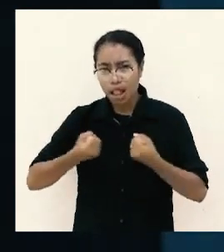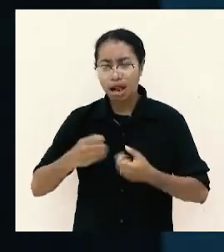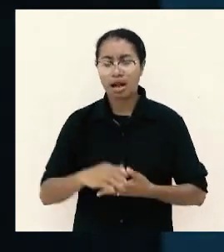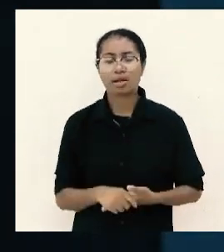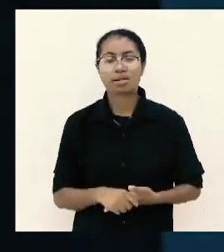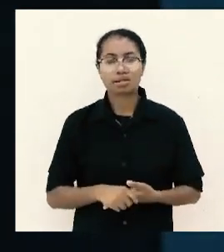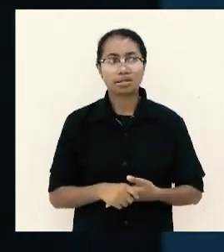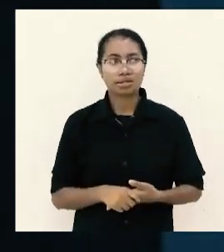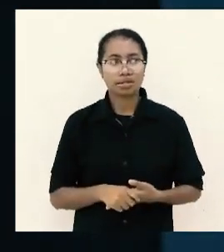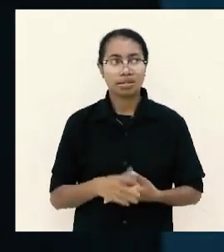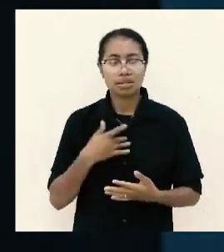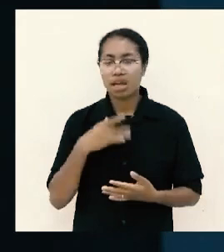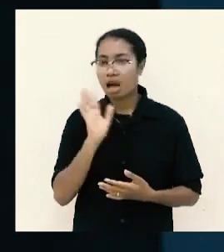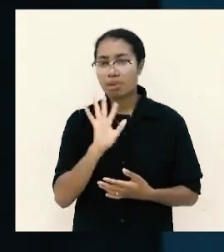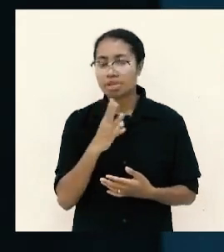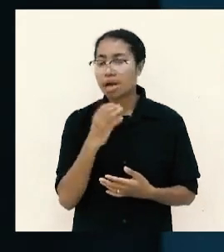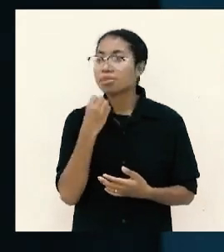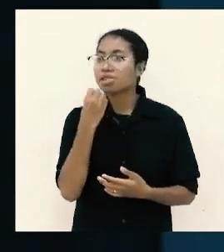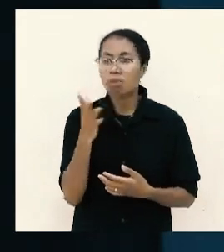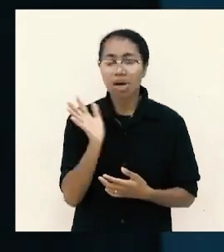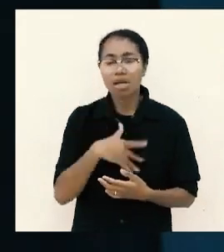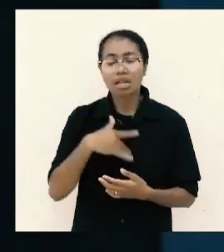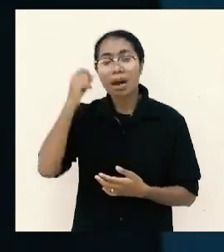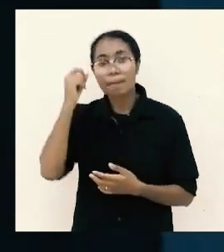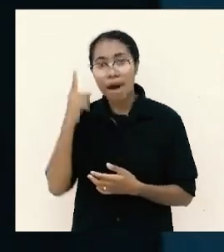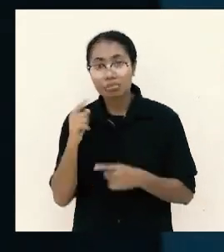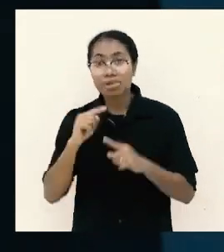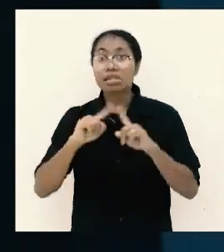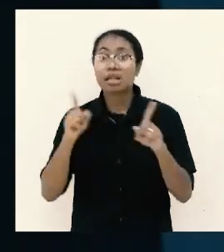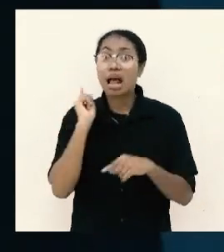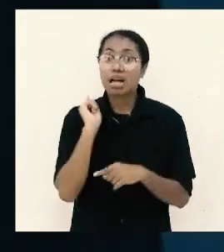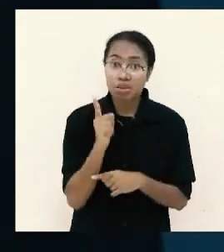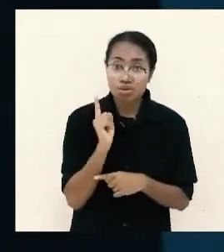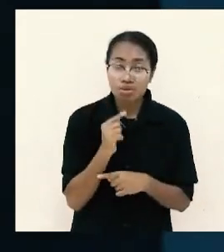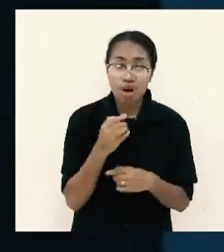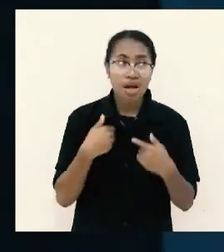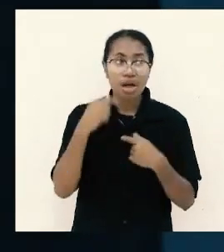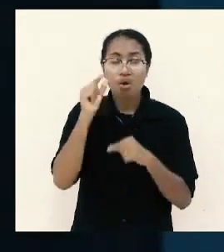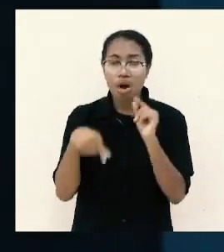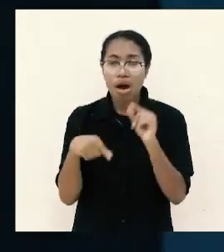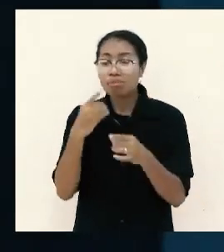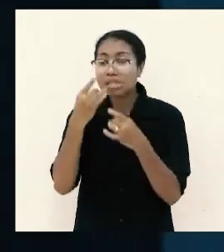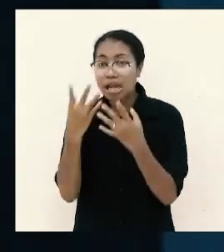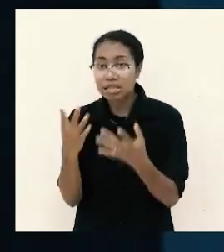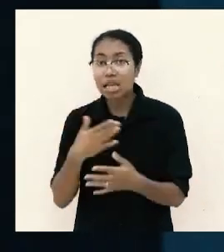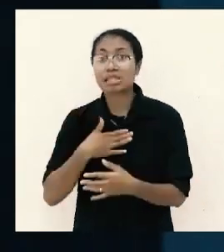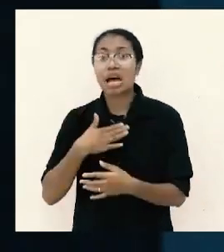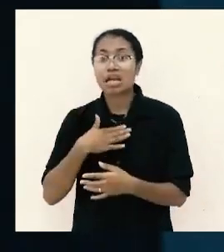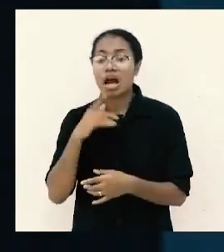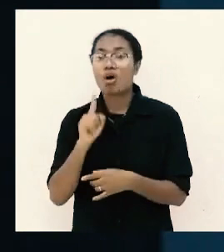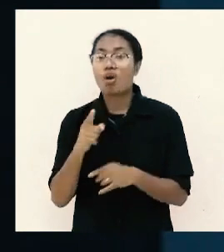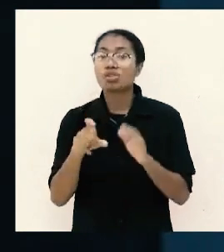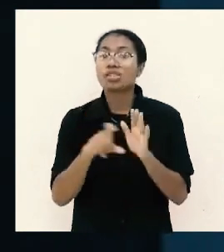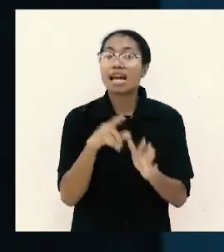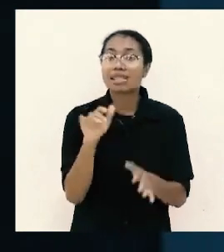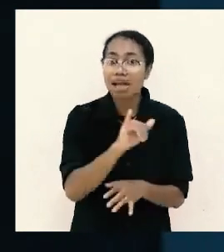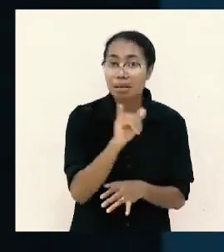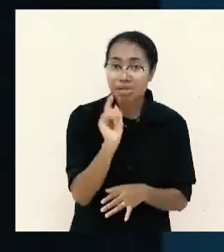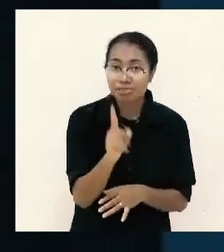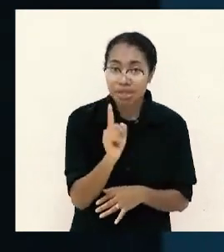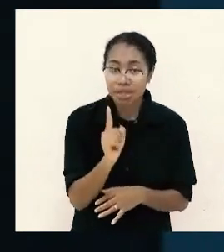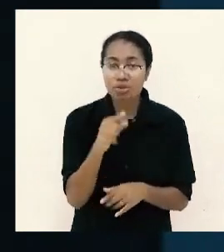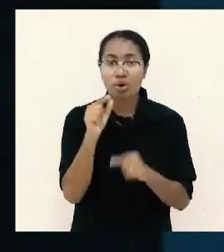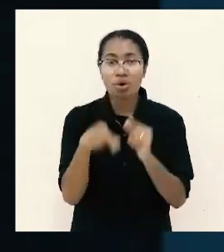saya tidak bisa menjawab kalau tidak mengerti tapi setelah itu seorang menjelaskan kepada saya kalau caranya seperti itu